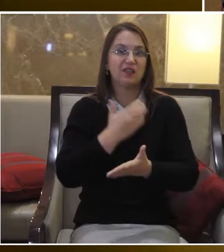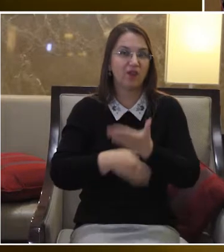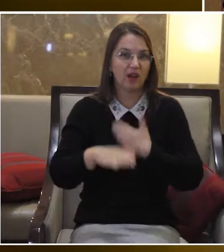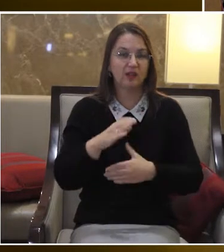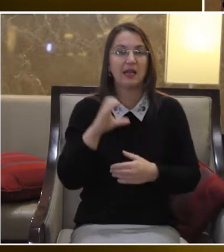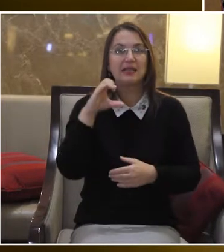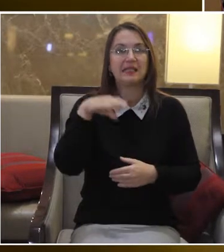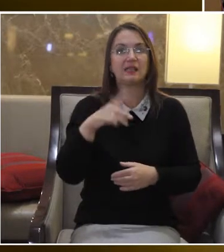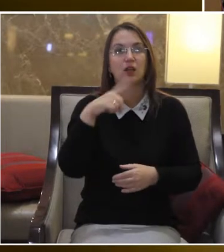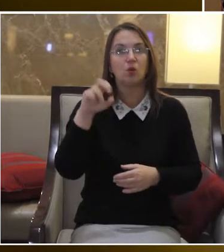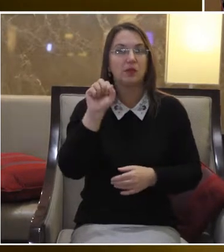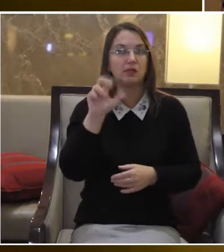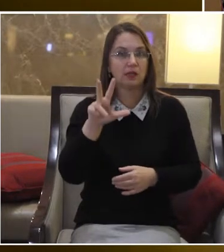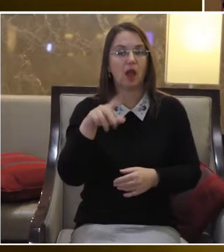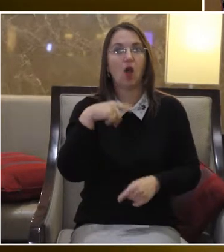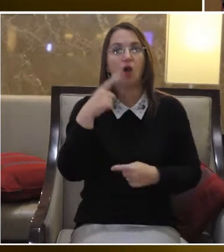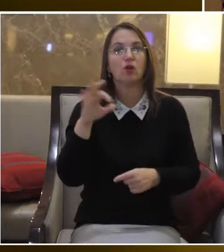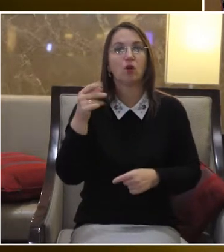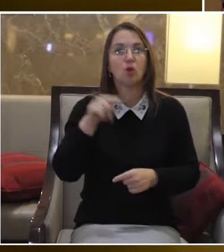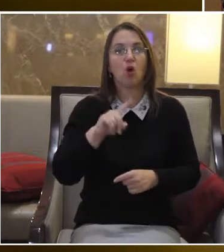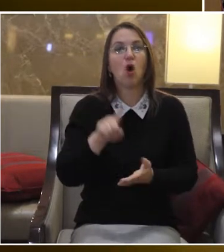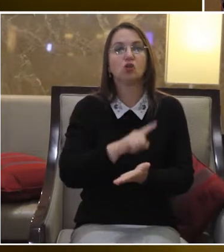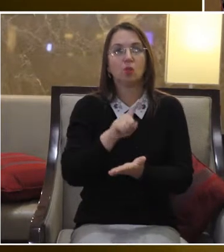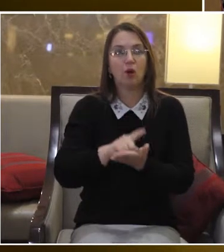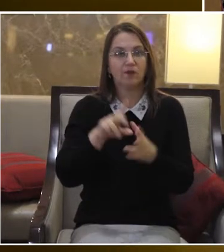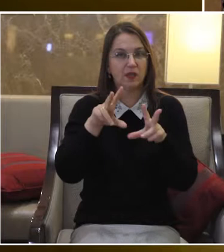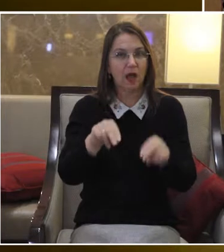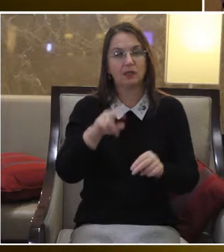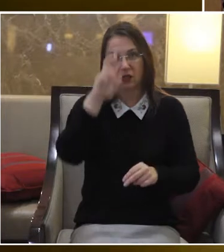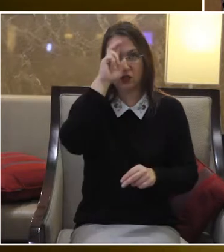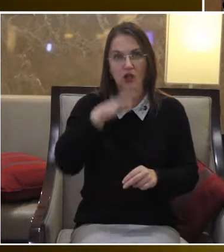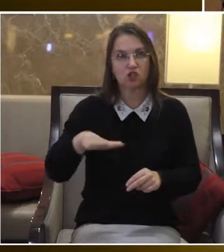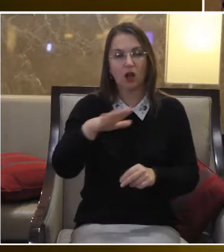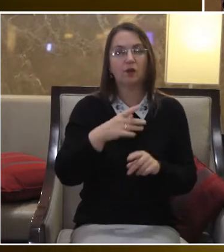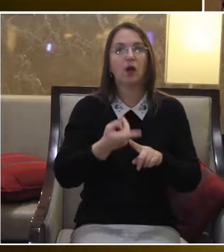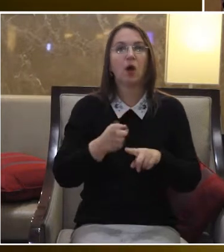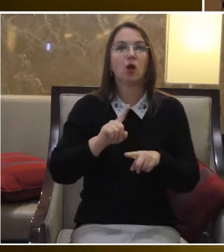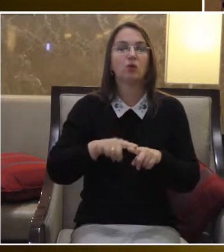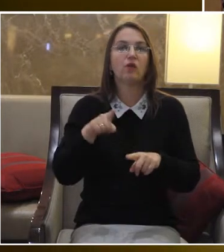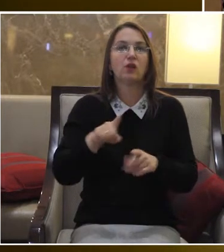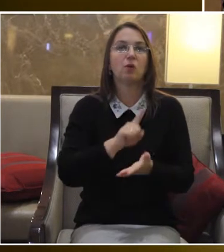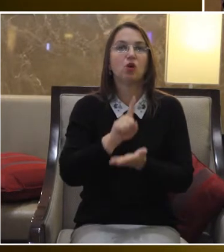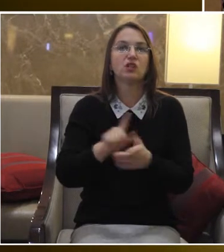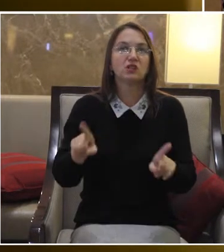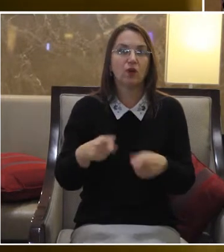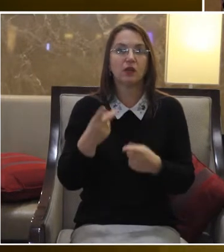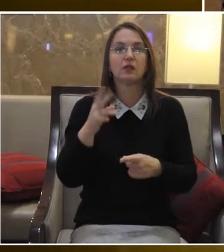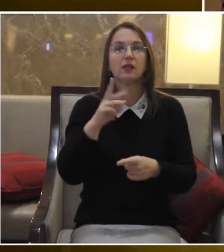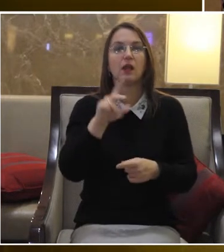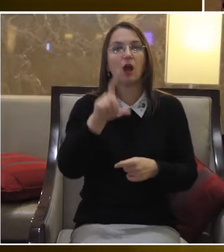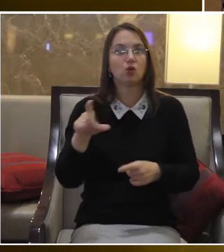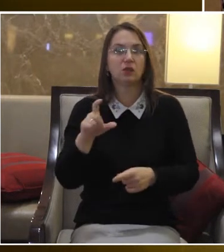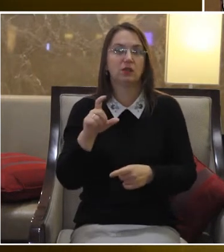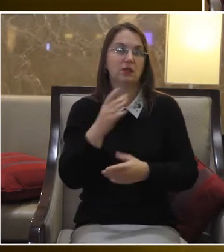інвалідністю В якій безпосередньо стаття 13 говорить про зобов'язання держави, які вона